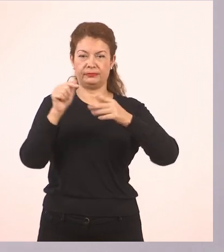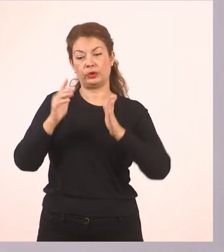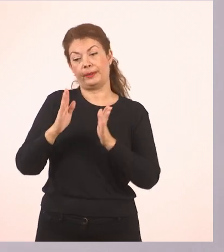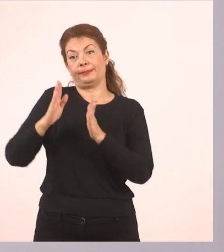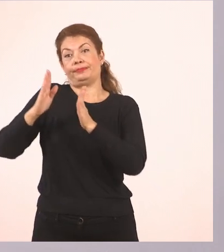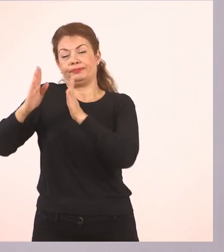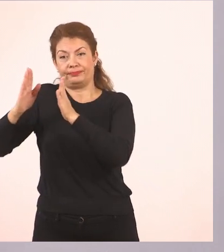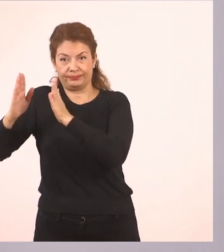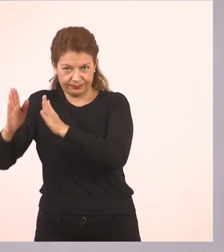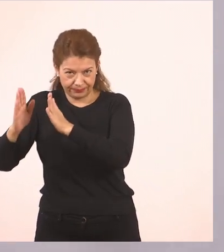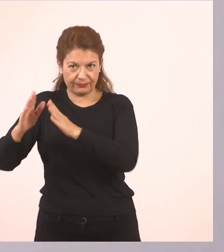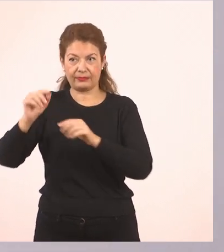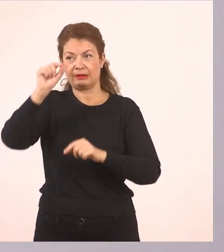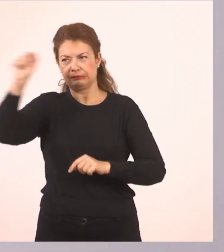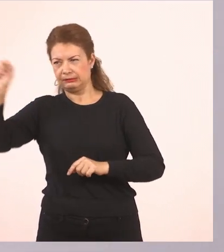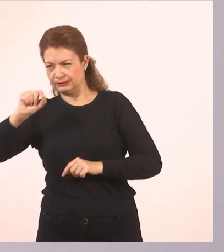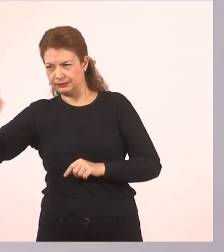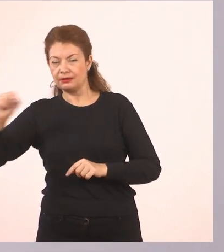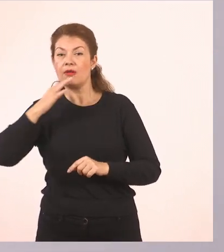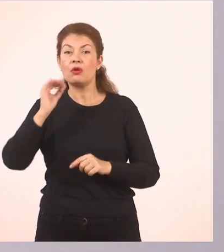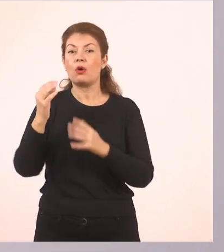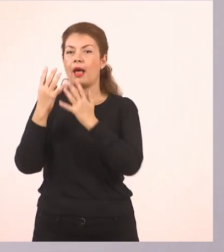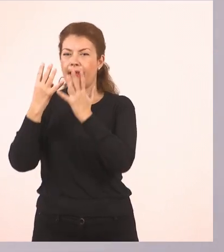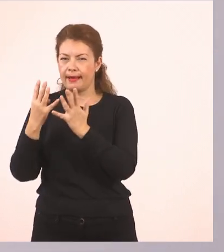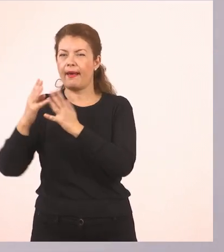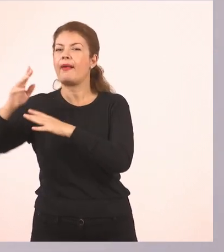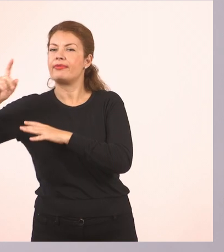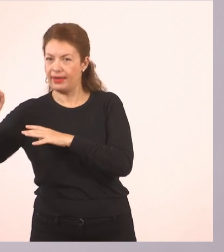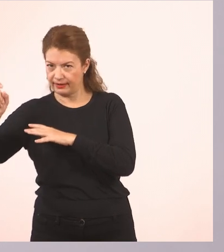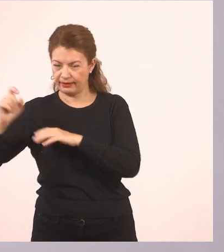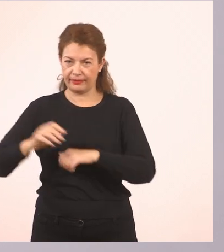Για να χωρέσει το 9 και το 10.